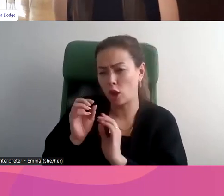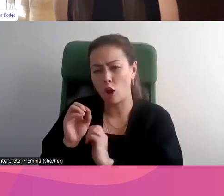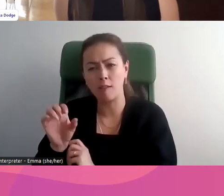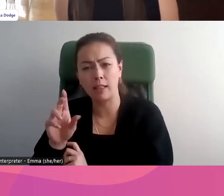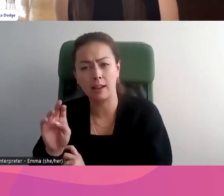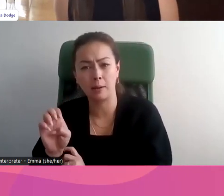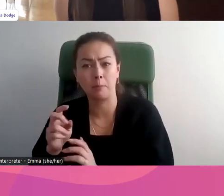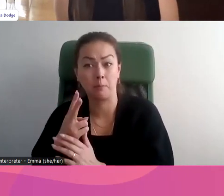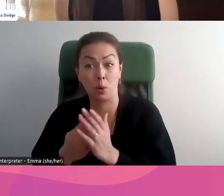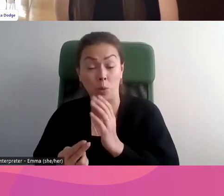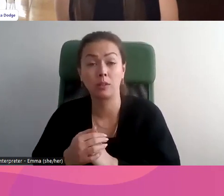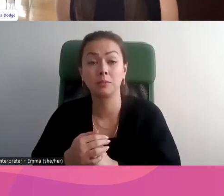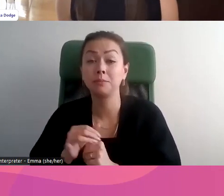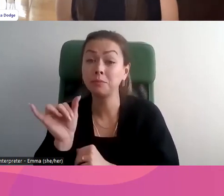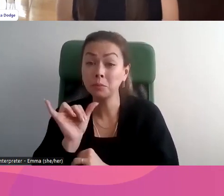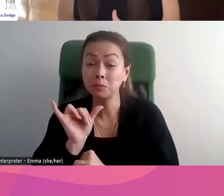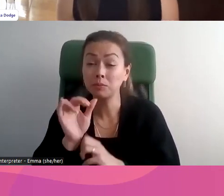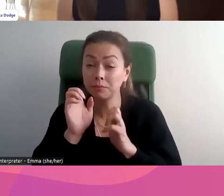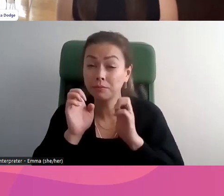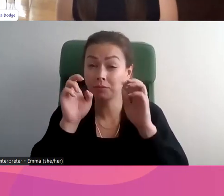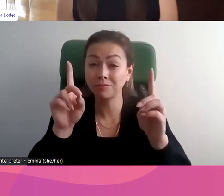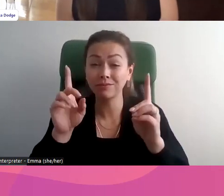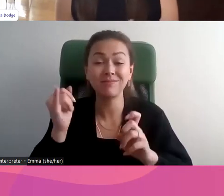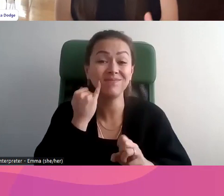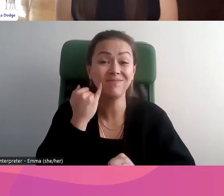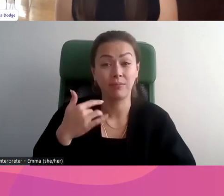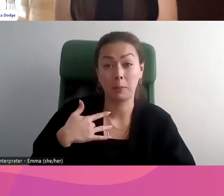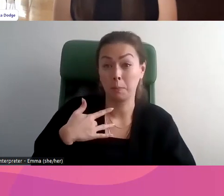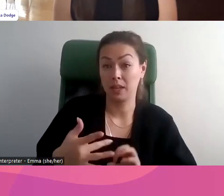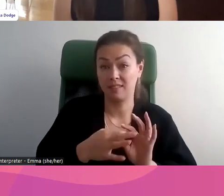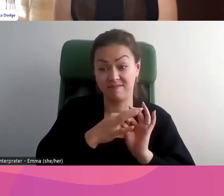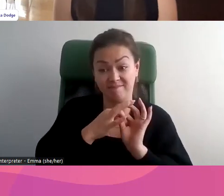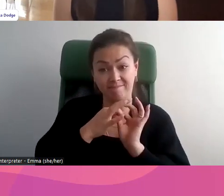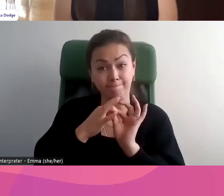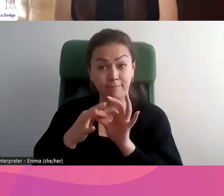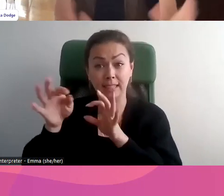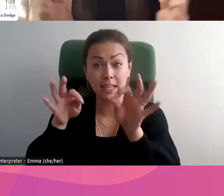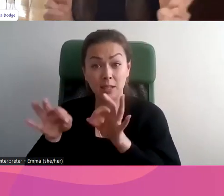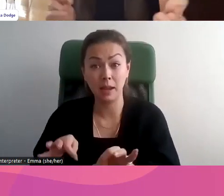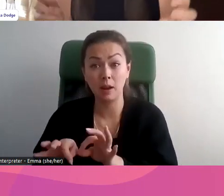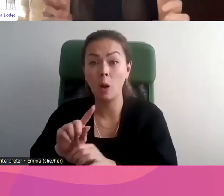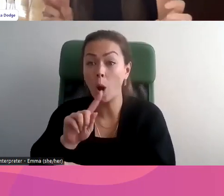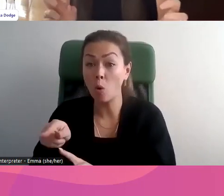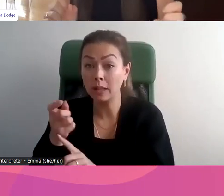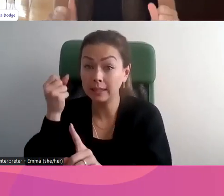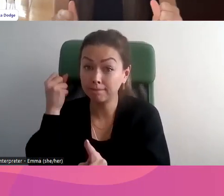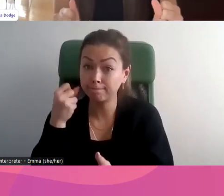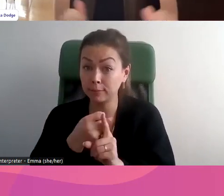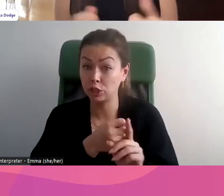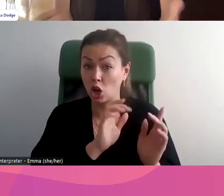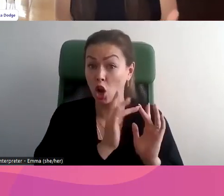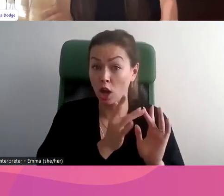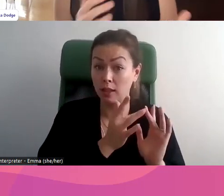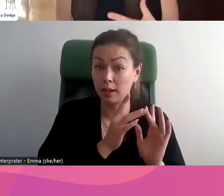genre. La recherche, je pense, a découvert que la technologie ne va